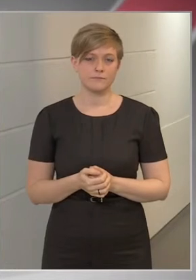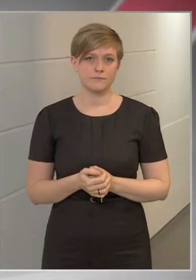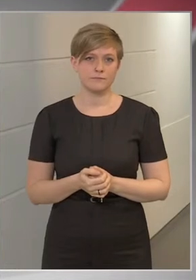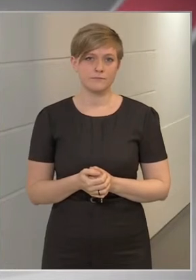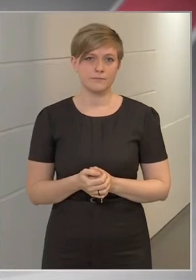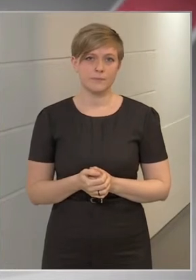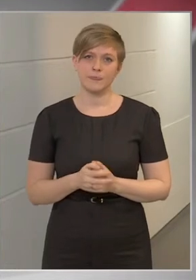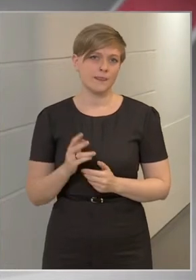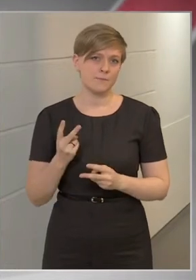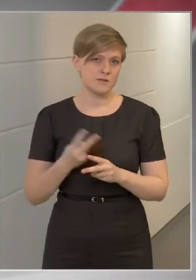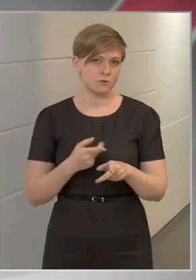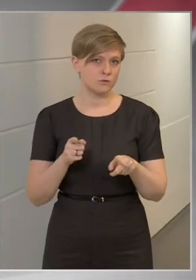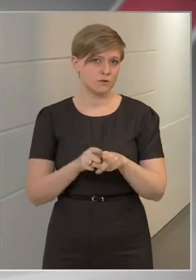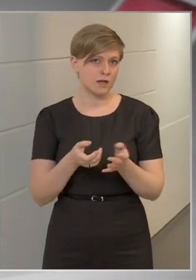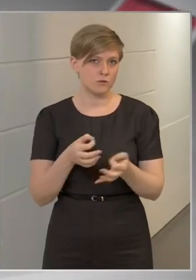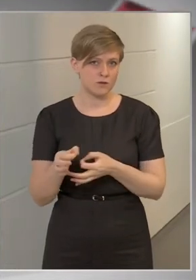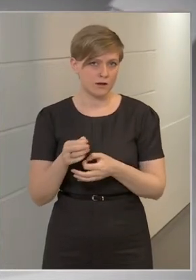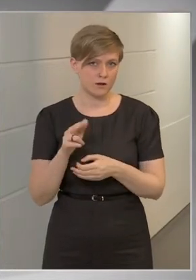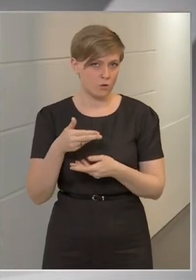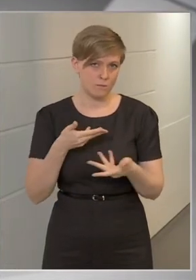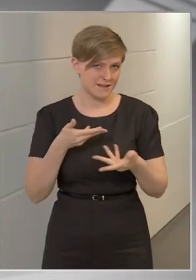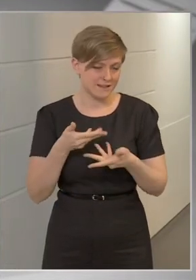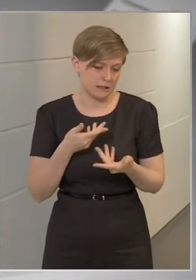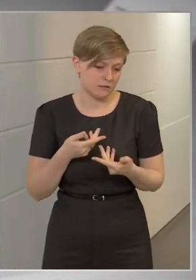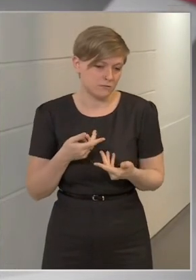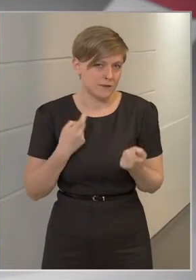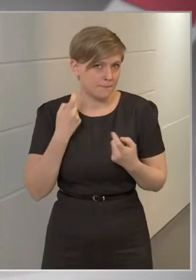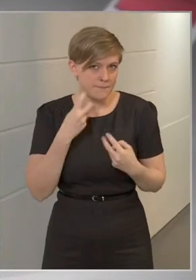Nem szoktunk ilyen ügyekről beszélgetni, úgyhogy kétlem.